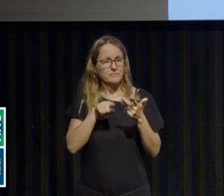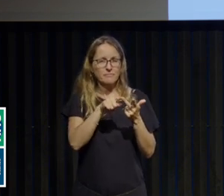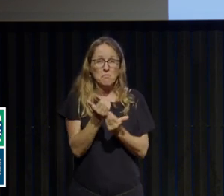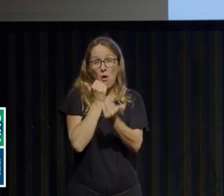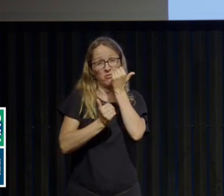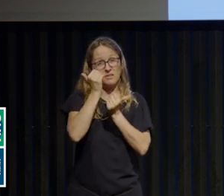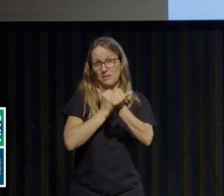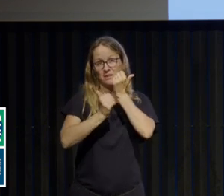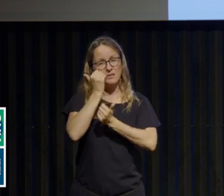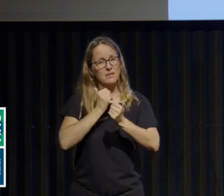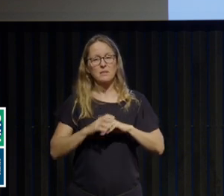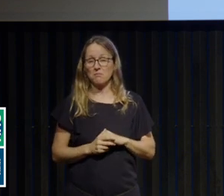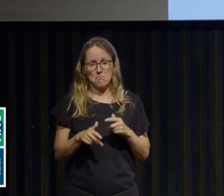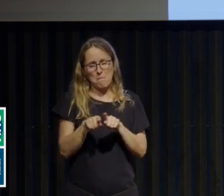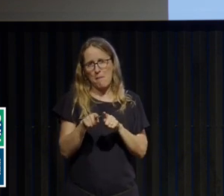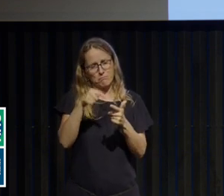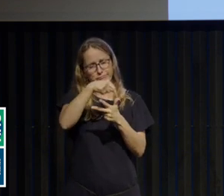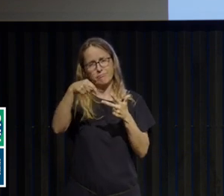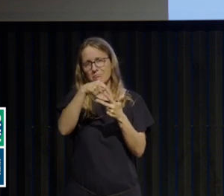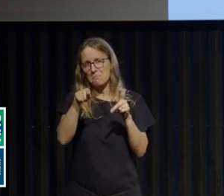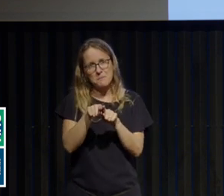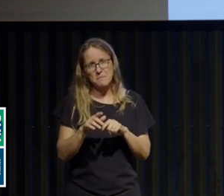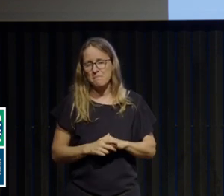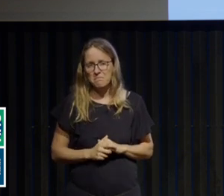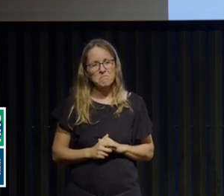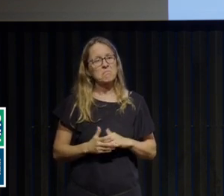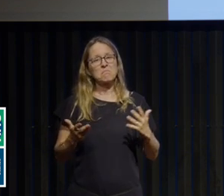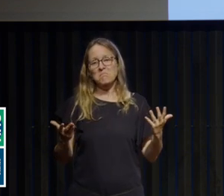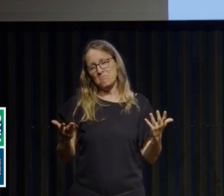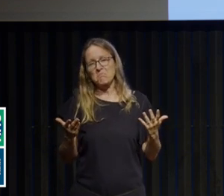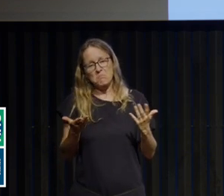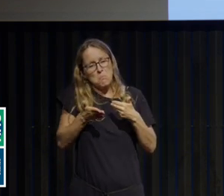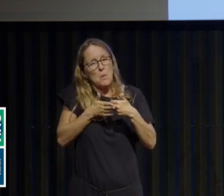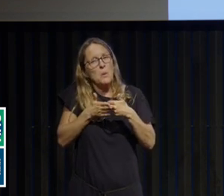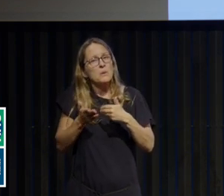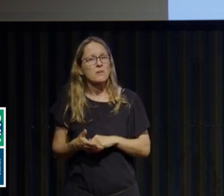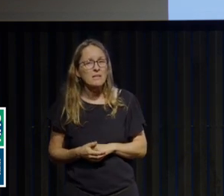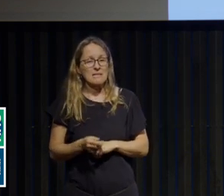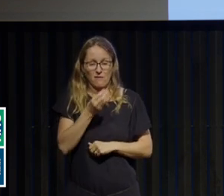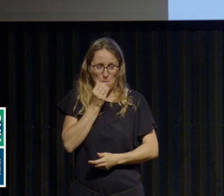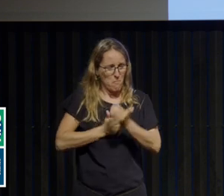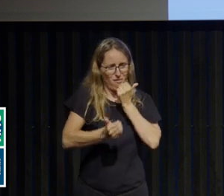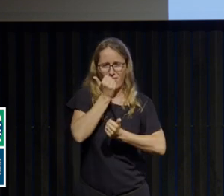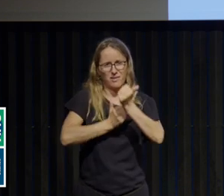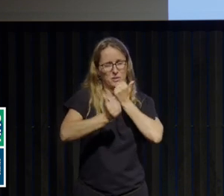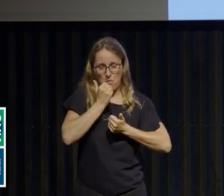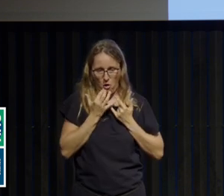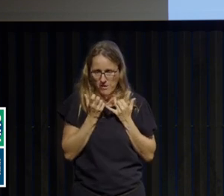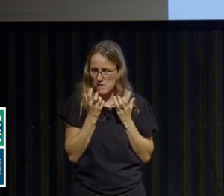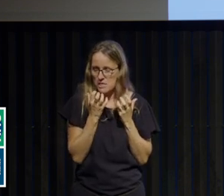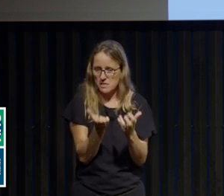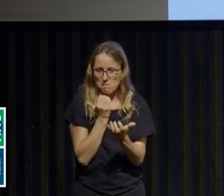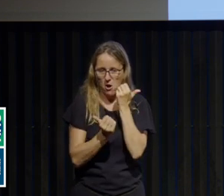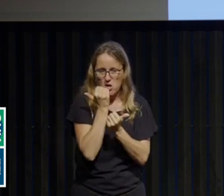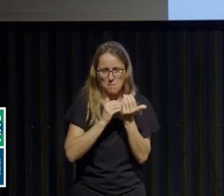qui là sont effectivement pareils, tableau d certaine façon, épisode récurrent de prise alimentaire compulsive en grande